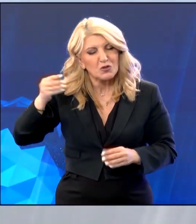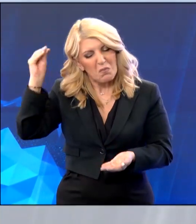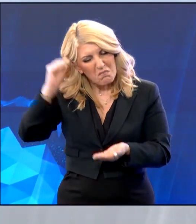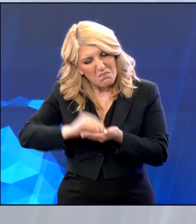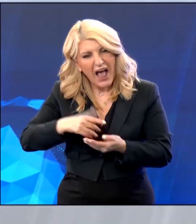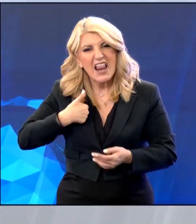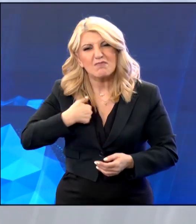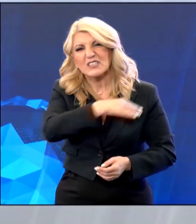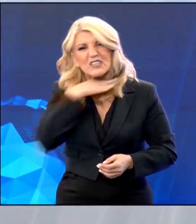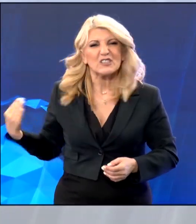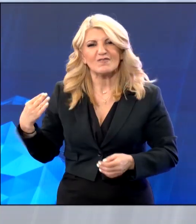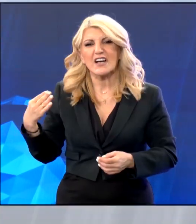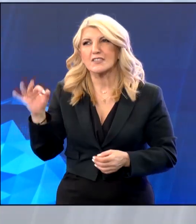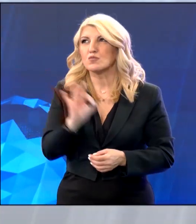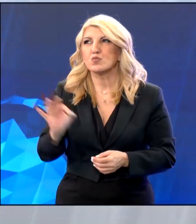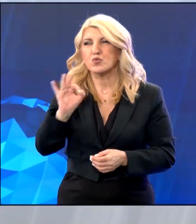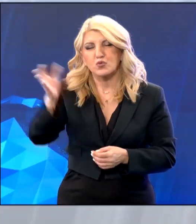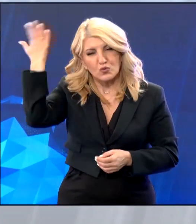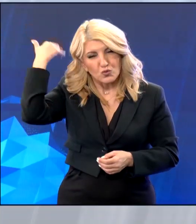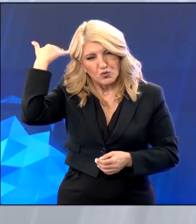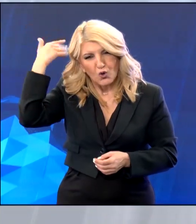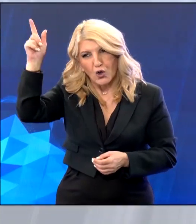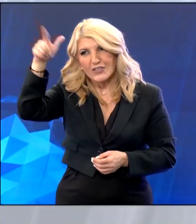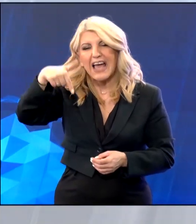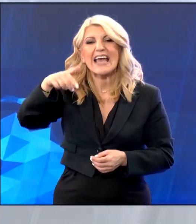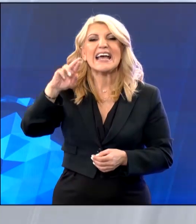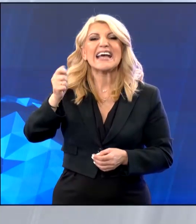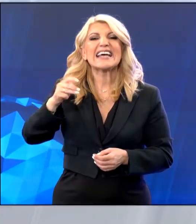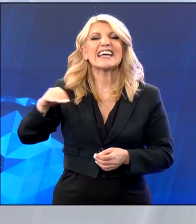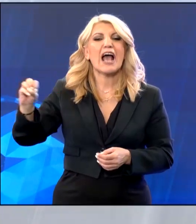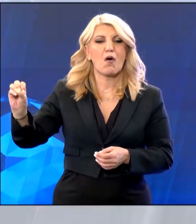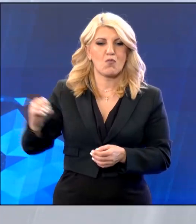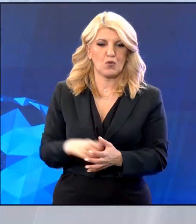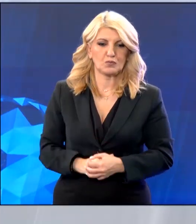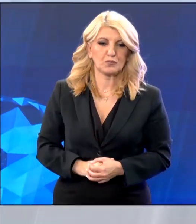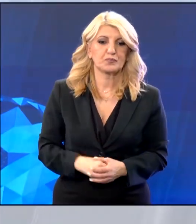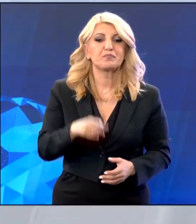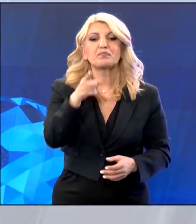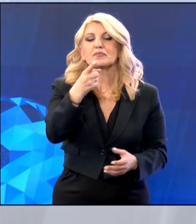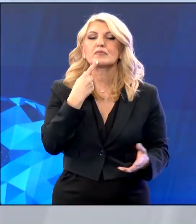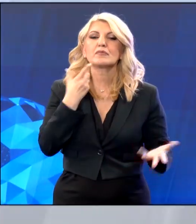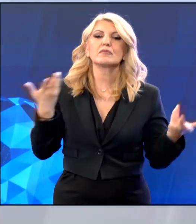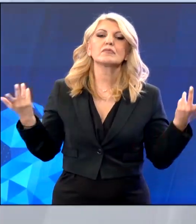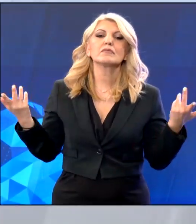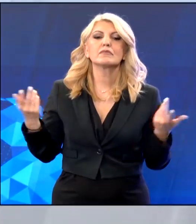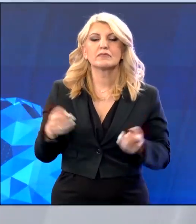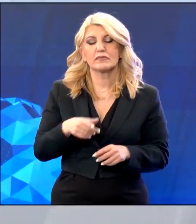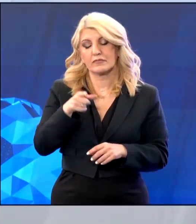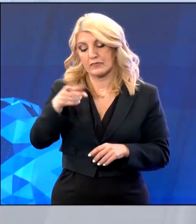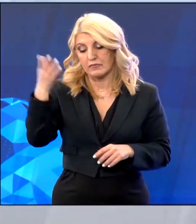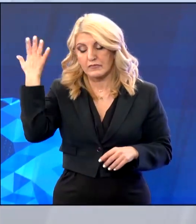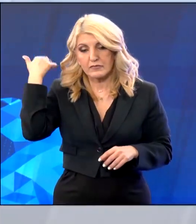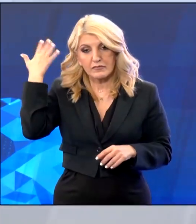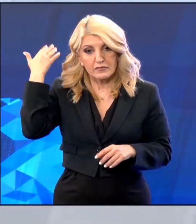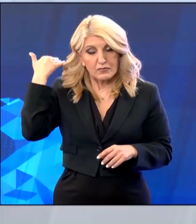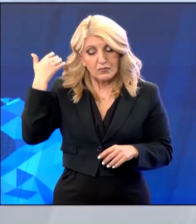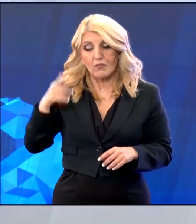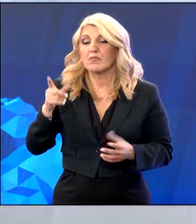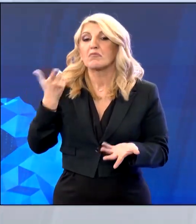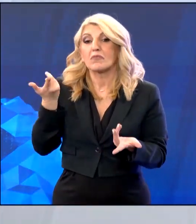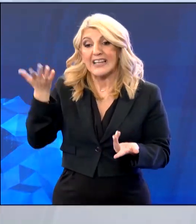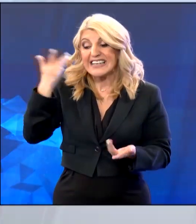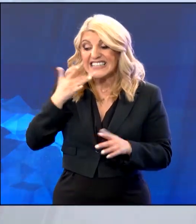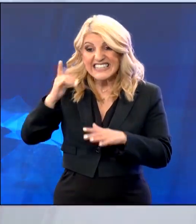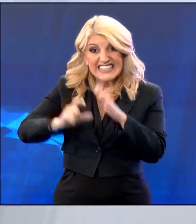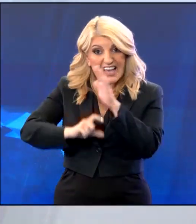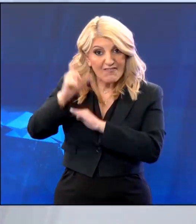αποφυλάκηση μη που δεν ήταν υποχρεωτική για το δικαστήριο θα έπρεπε να είναι ανήκληματική οργάνωση της οποίας έχει καταδικαστεί ο Μιχαλογιάκος